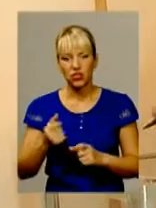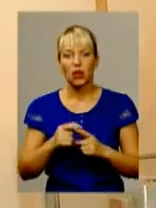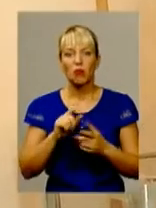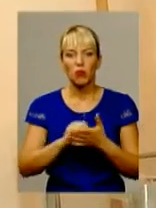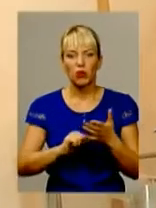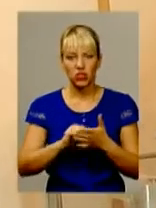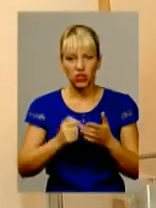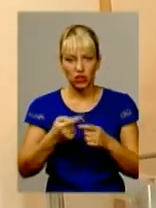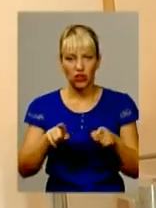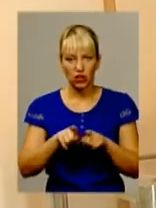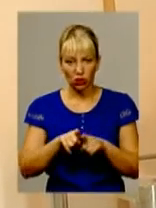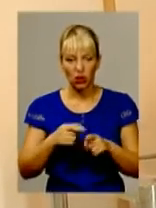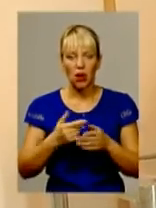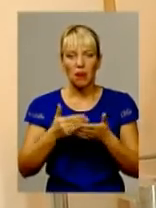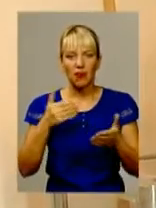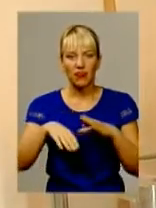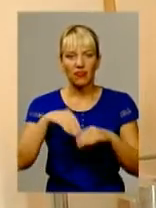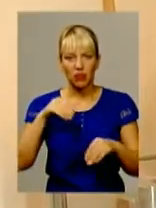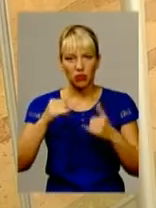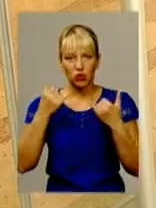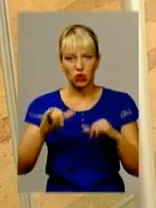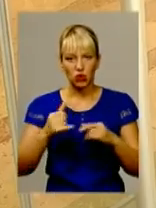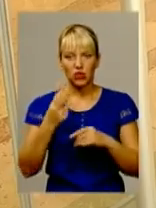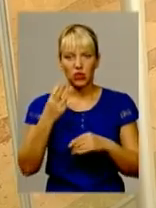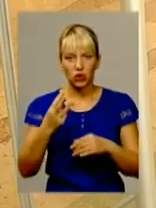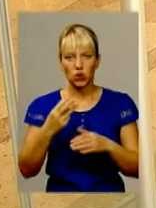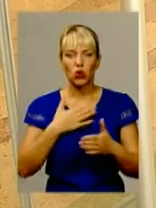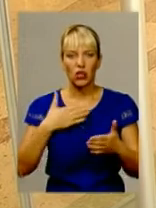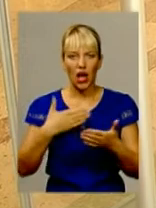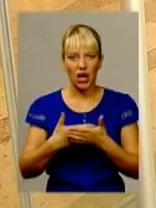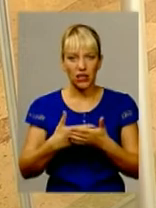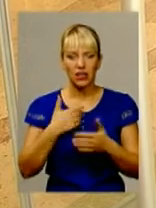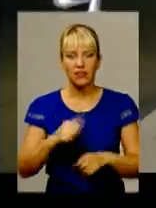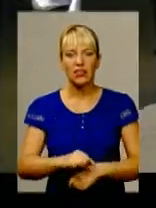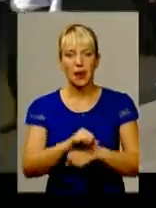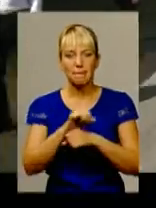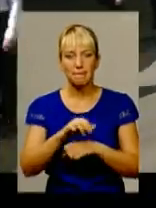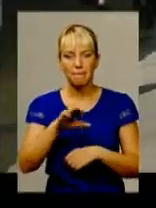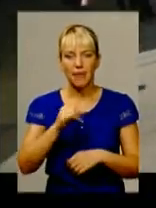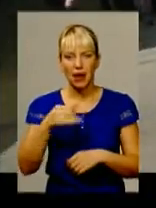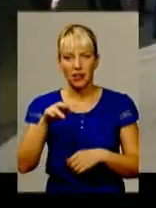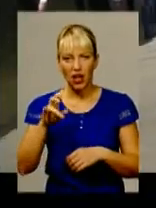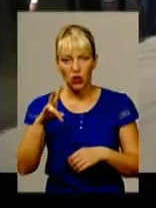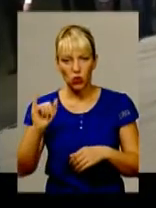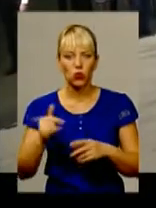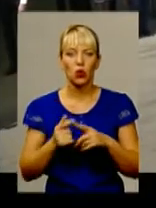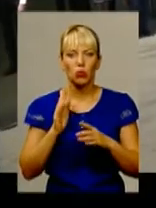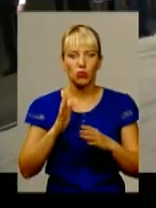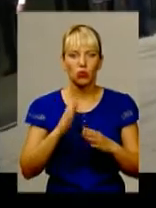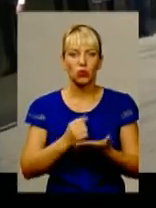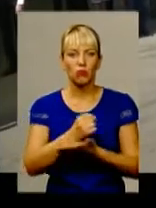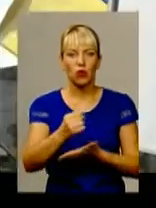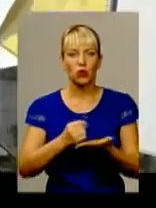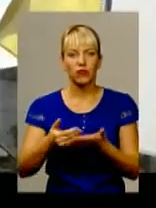Передвиборчий сюрприз. Троє громадських активістів-майданівців Хмельницького балотуватимуться від партії Олександра